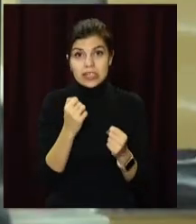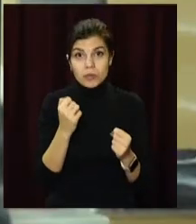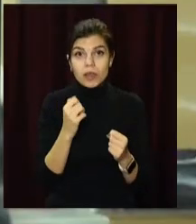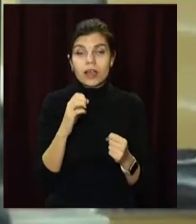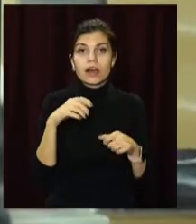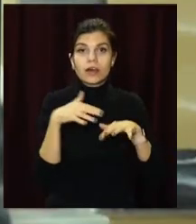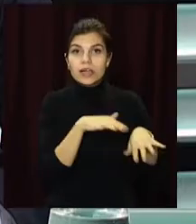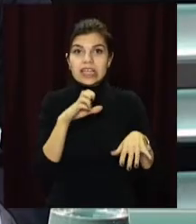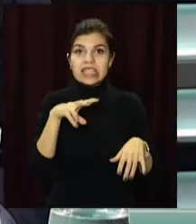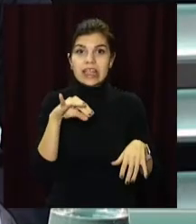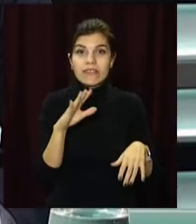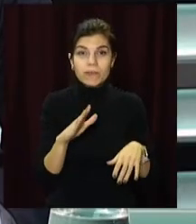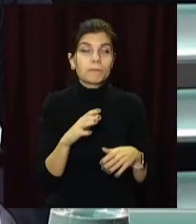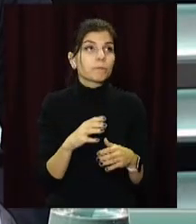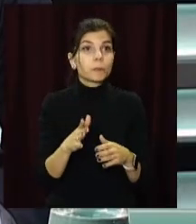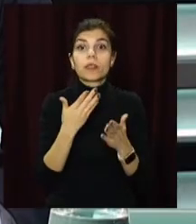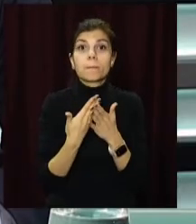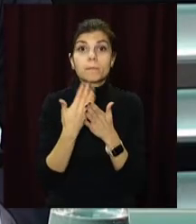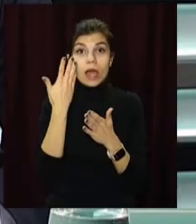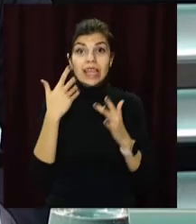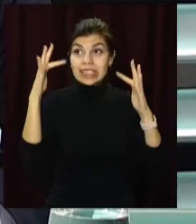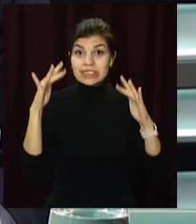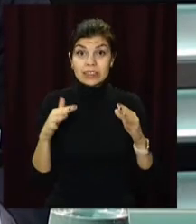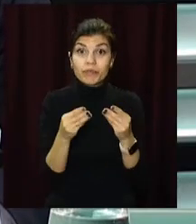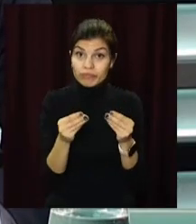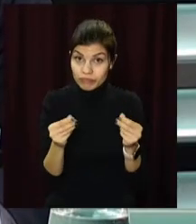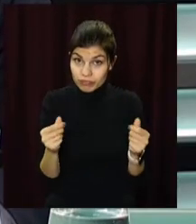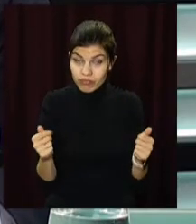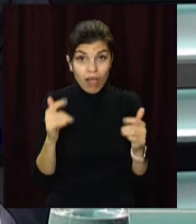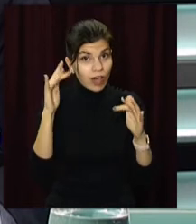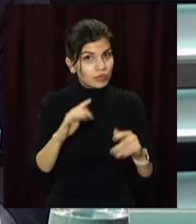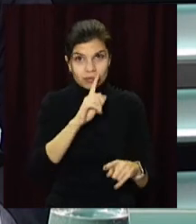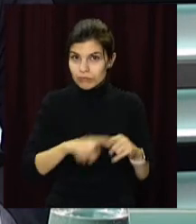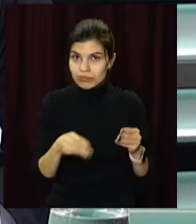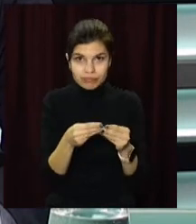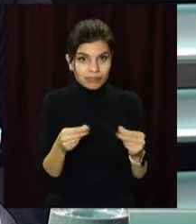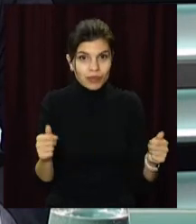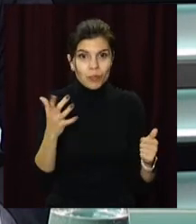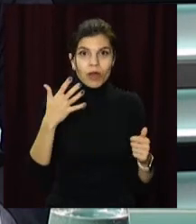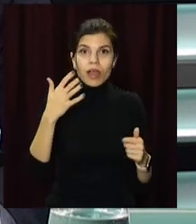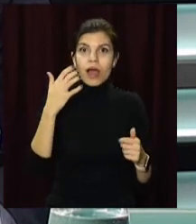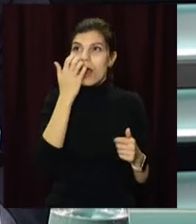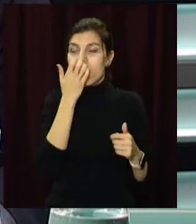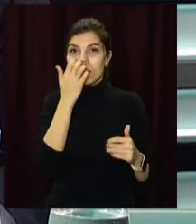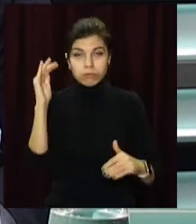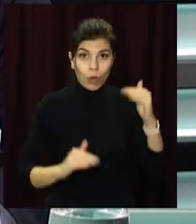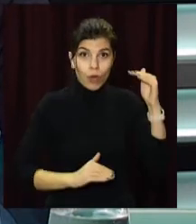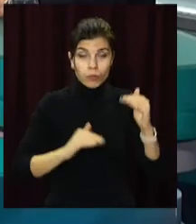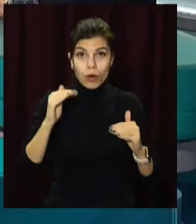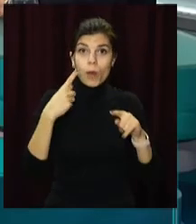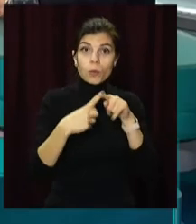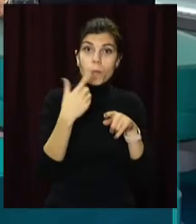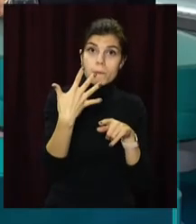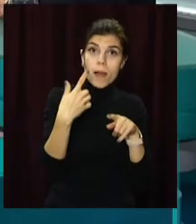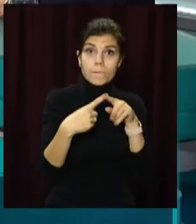і відповідь. Тому що, коли цей сніг почне таяти, причому дуже сильно, враховуючи те, що буде сильний перепад температури до плюс